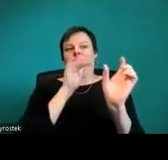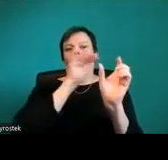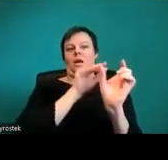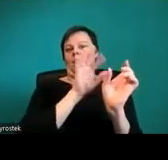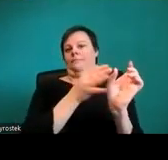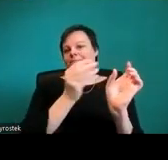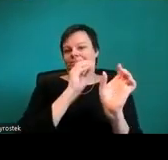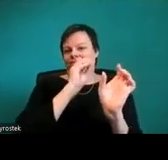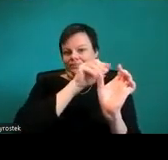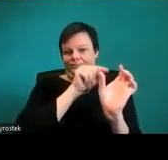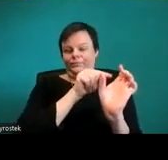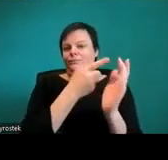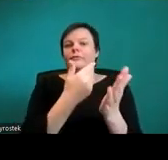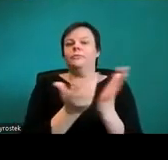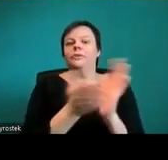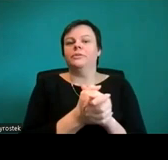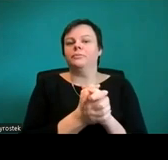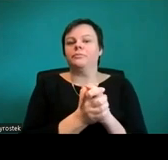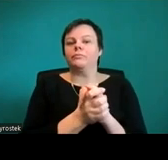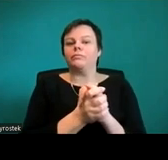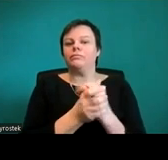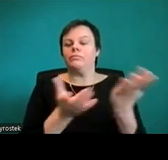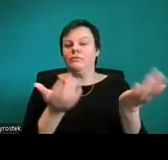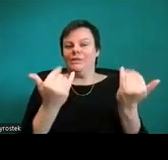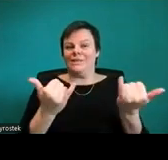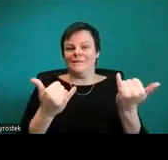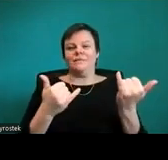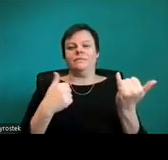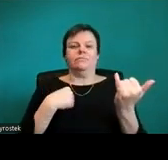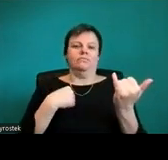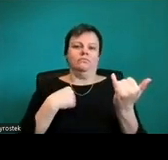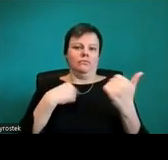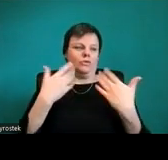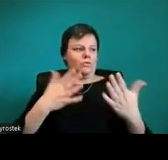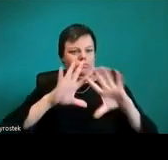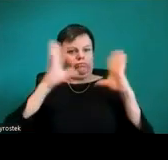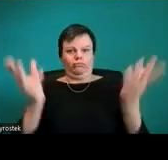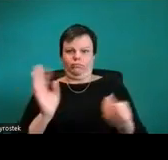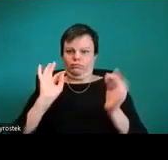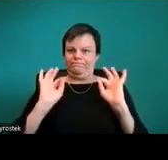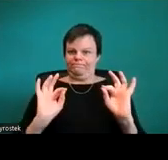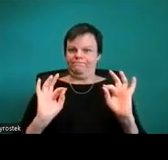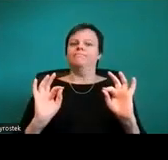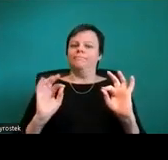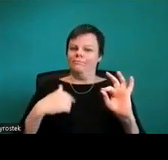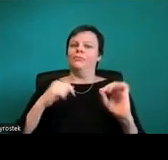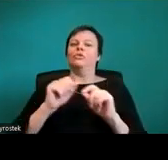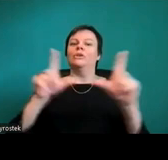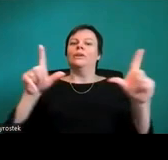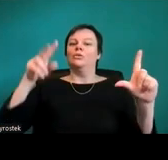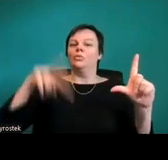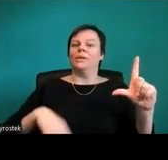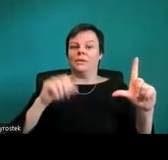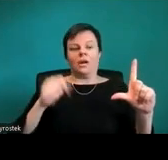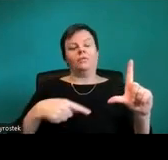Und jetzt muss ich, soweit ist es gut. Das kann ich auch im Screenreader lesen. Ich muss nur halt sicherstellen,